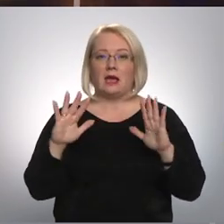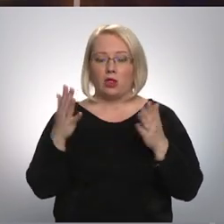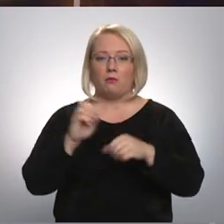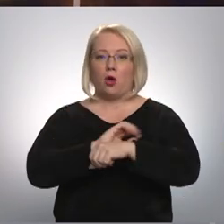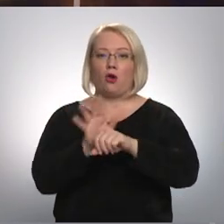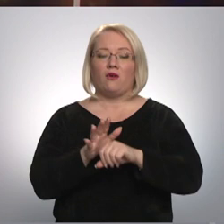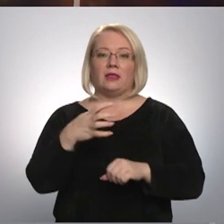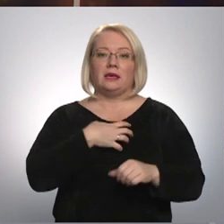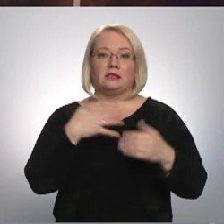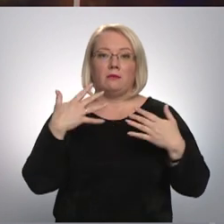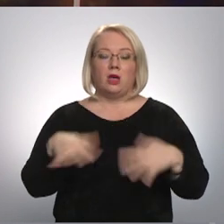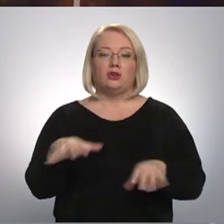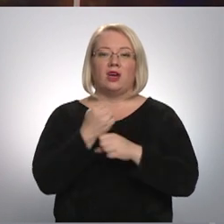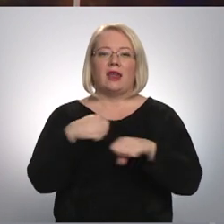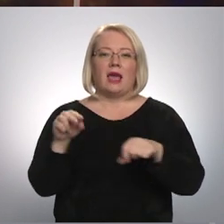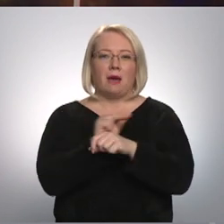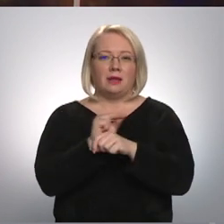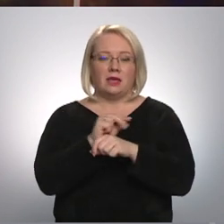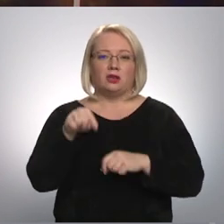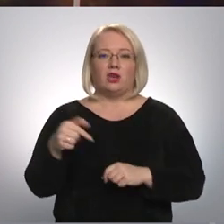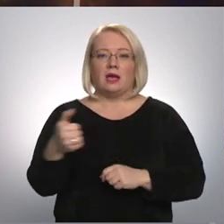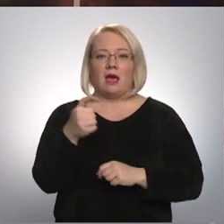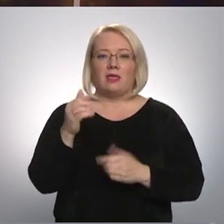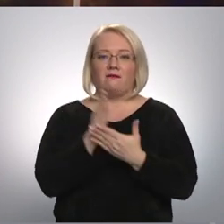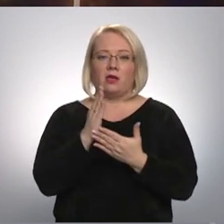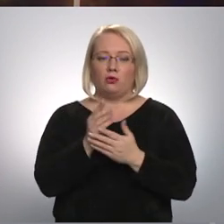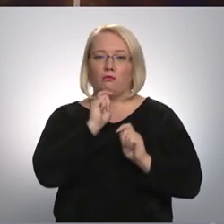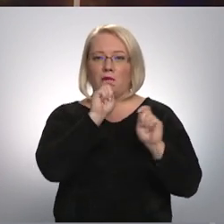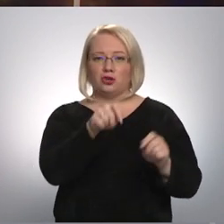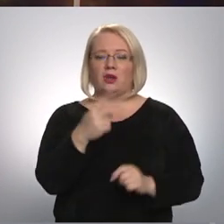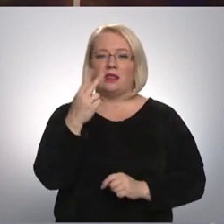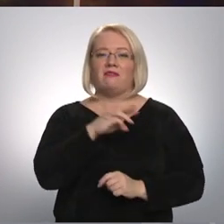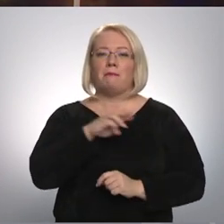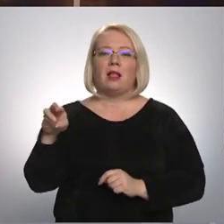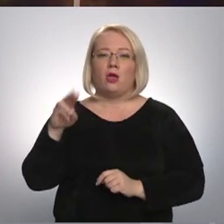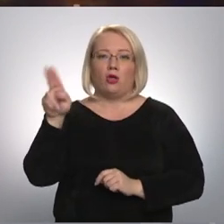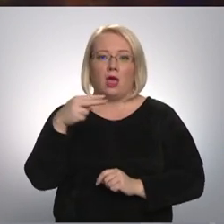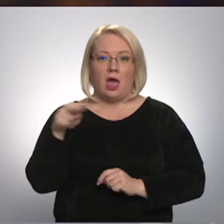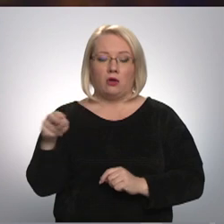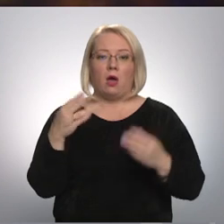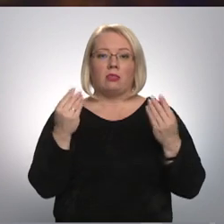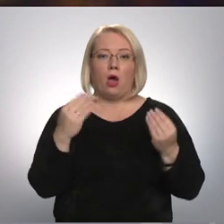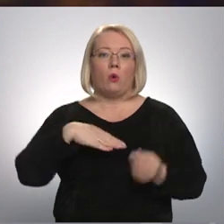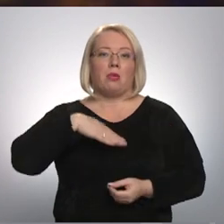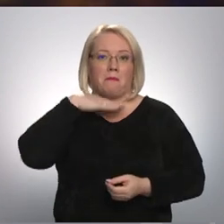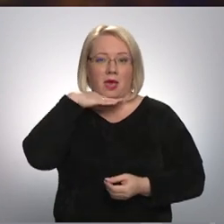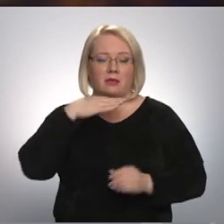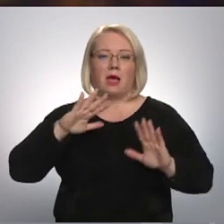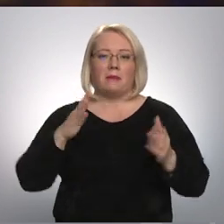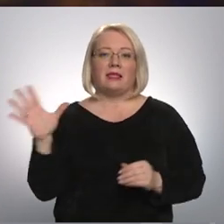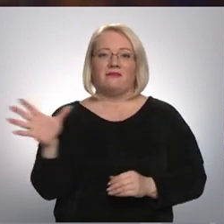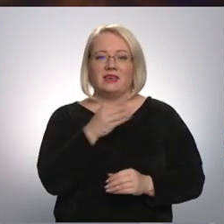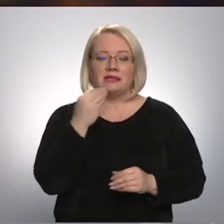-19 izslimojušo rehabilitācijai šā gada vidū tika piešķirti papildu 2 miljonu eiro. Naudas šobrīd pietiek tomēr visi,